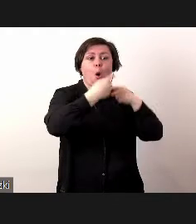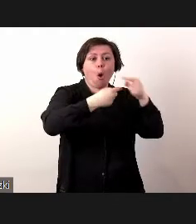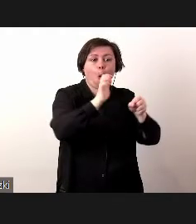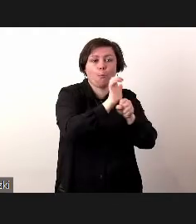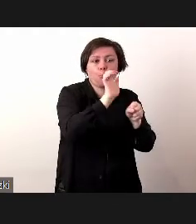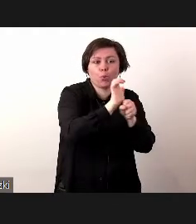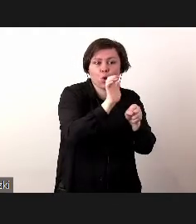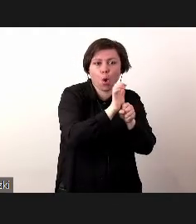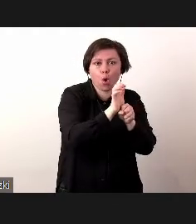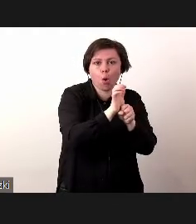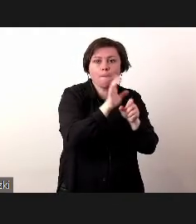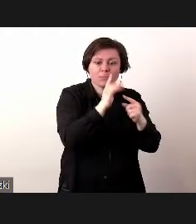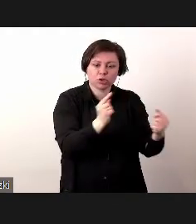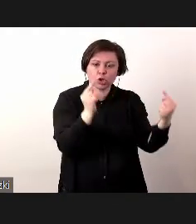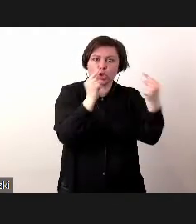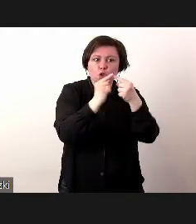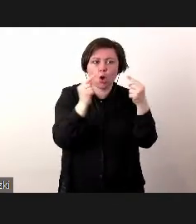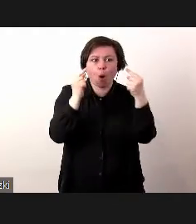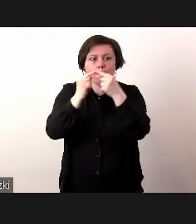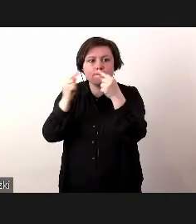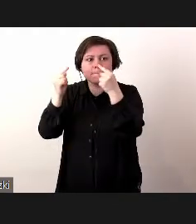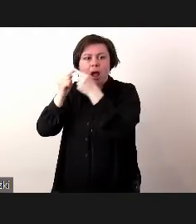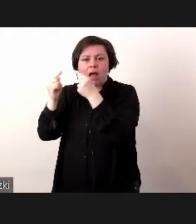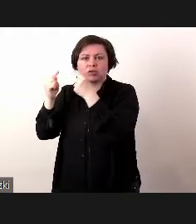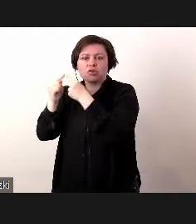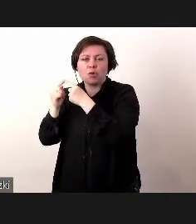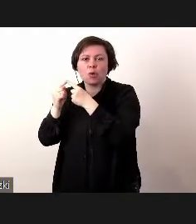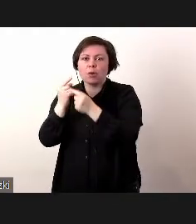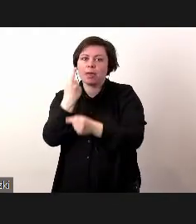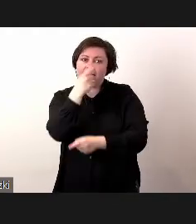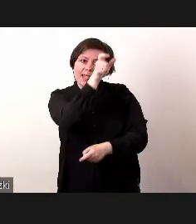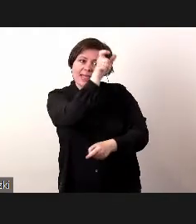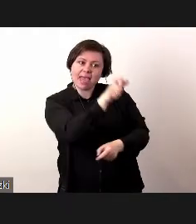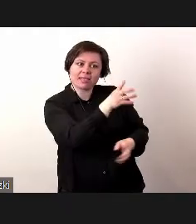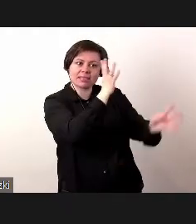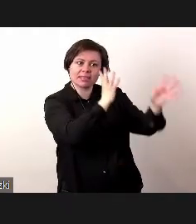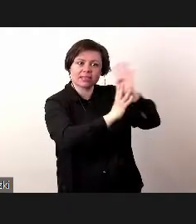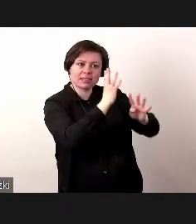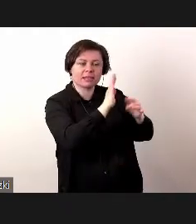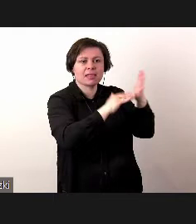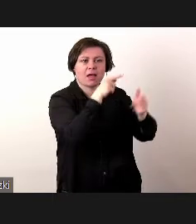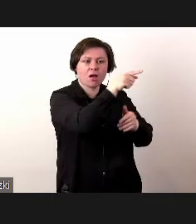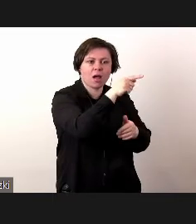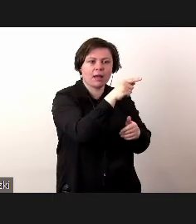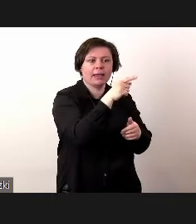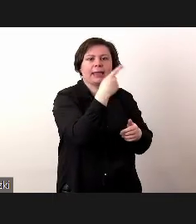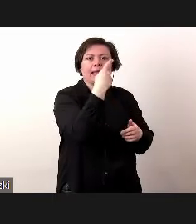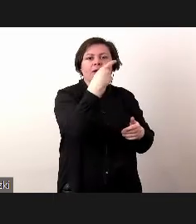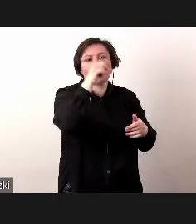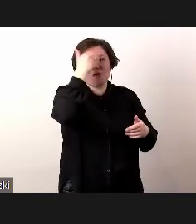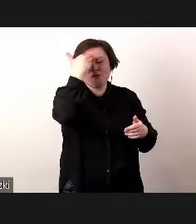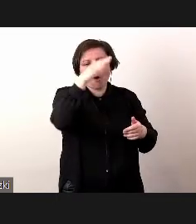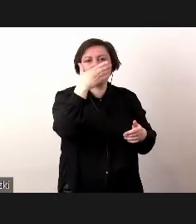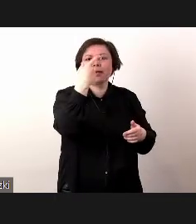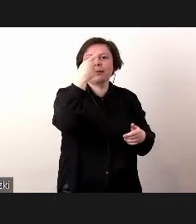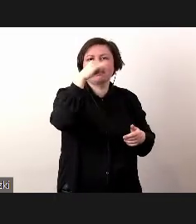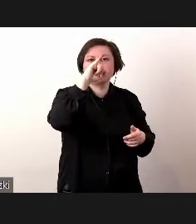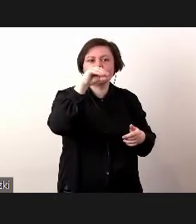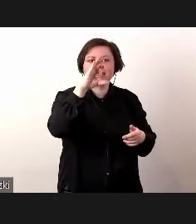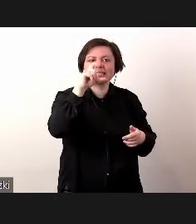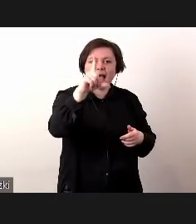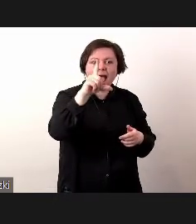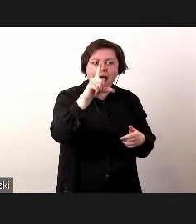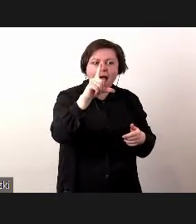może być dostosowany do jednego klienta w wersji na przykład z dieslem, bardzo nielubianym w dzisiejszych